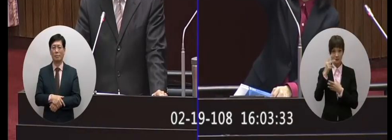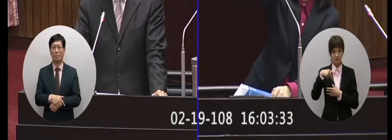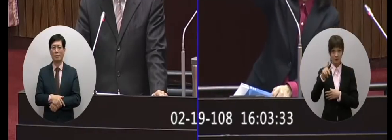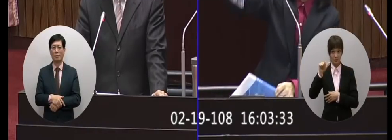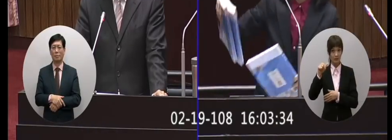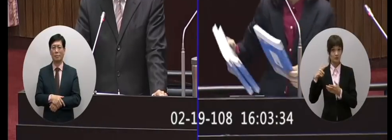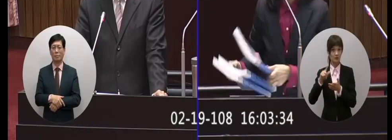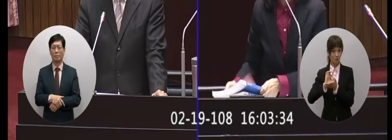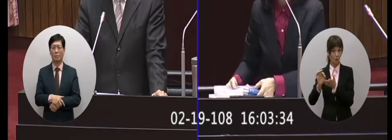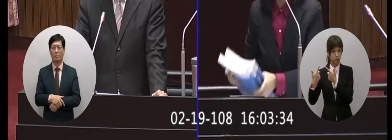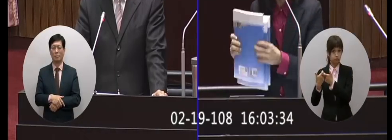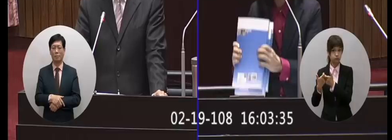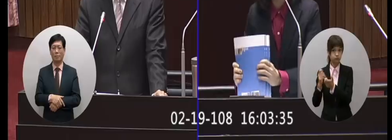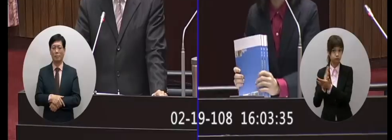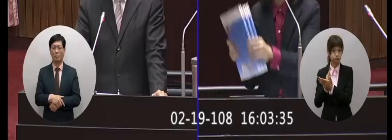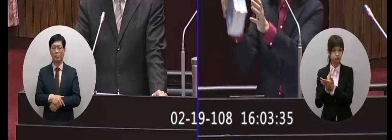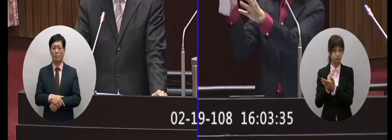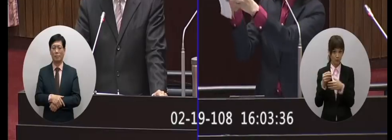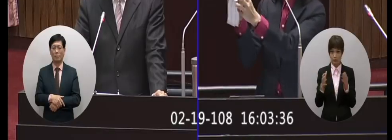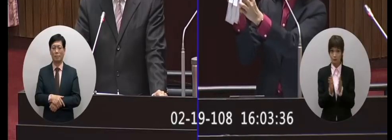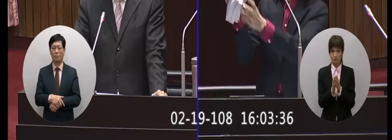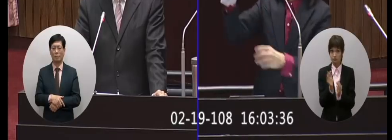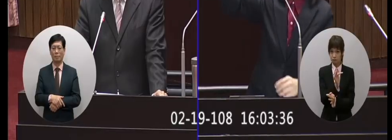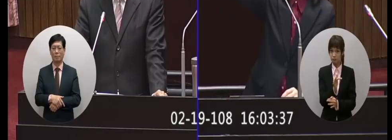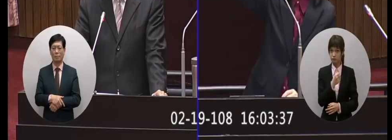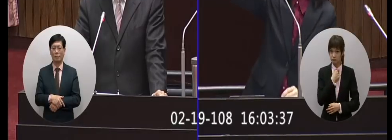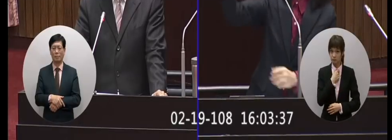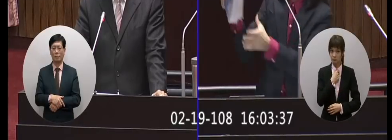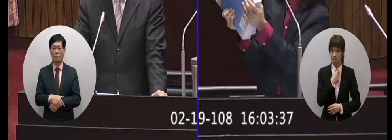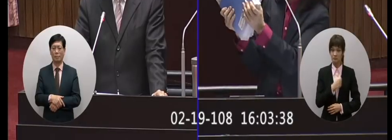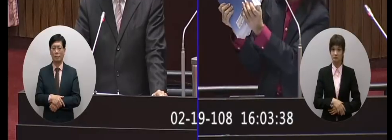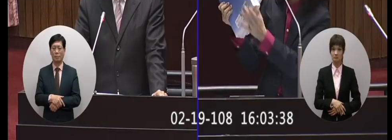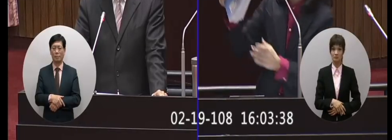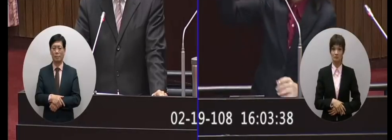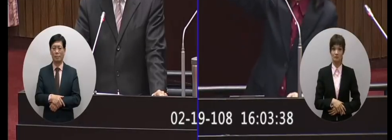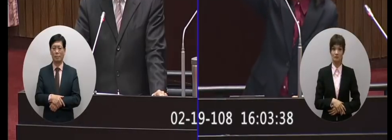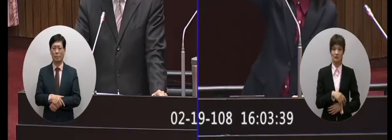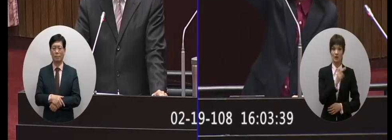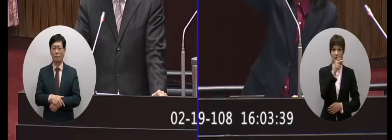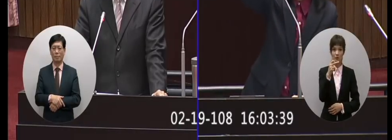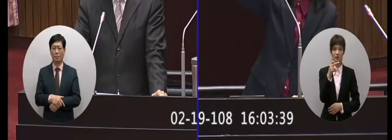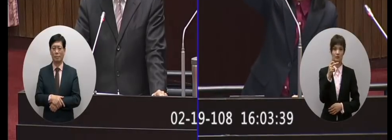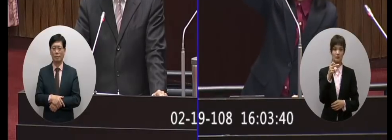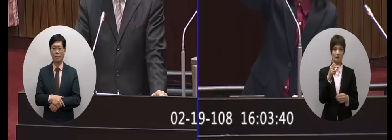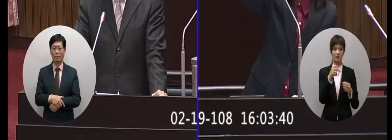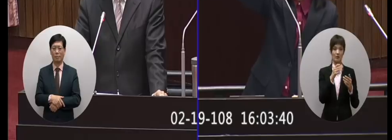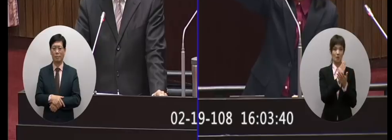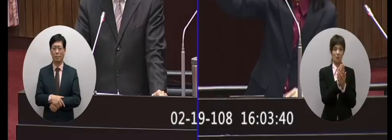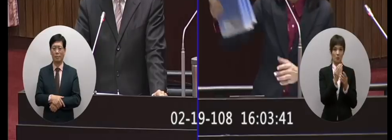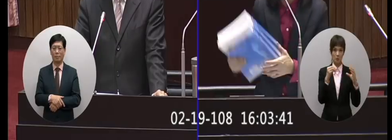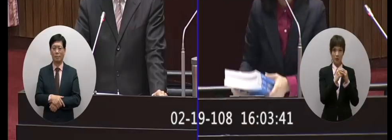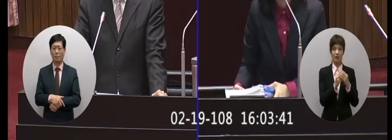書喔所以你要告訴我你都要編得出來不只這本書還有教師用書我光拿一本英文這三大本一冊